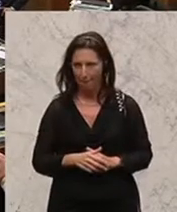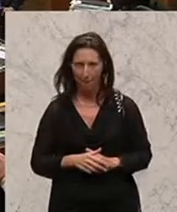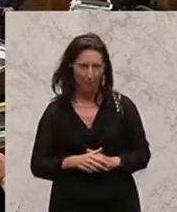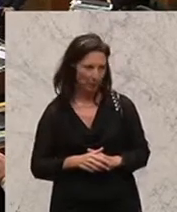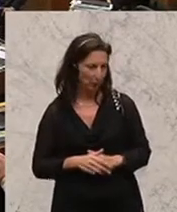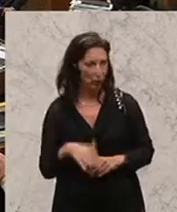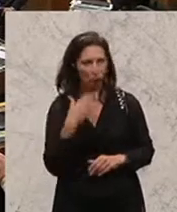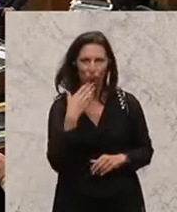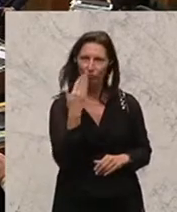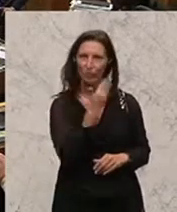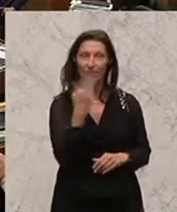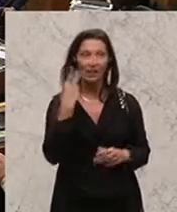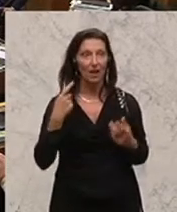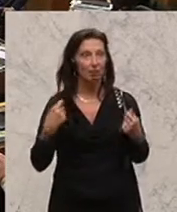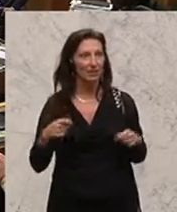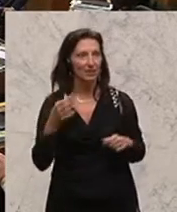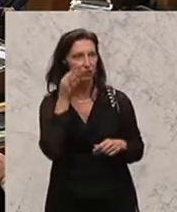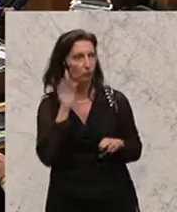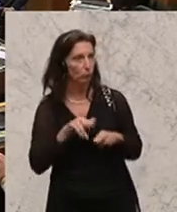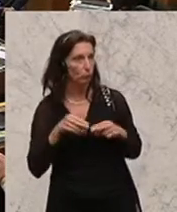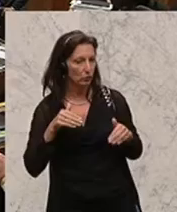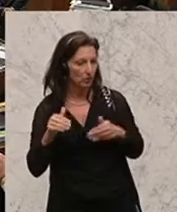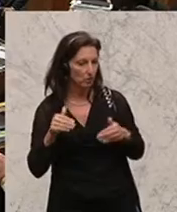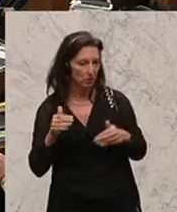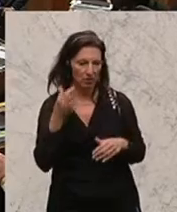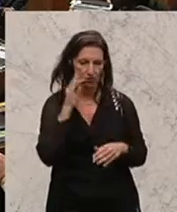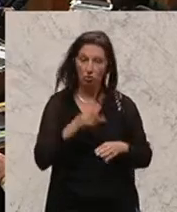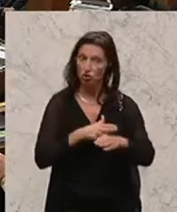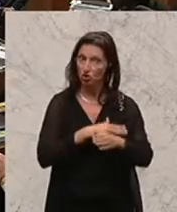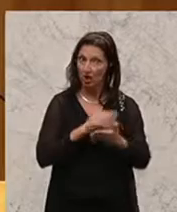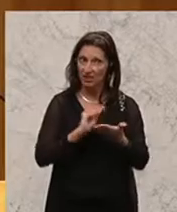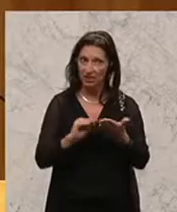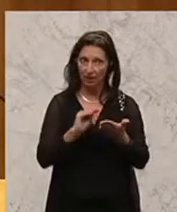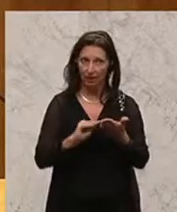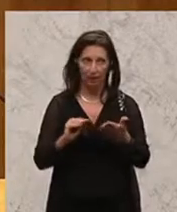Danke, Herr Präsident, Frau Bundesminister, Frau Staatssekretärin.